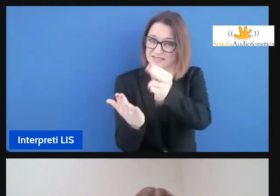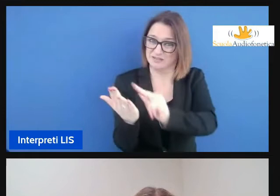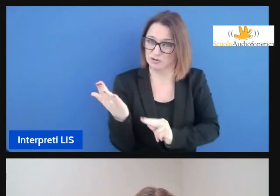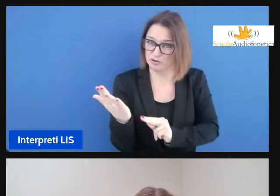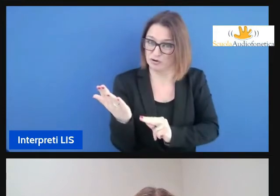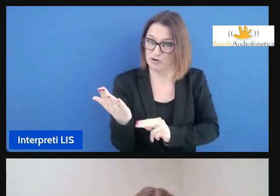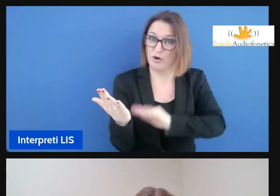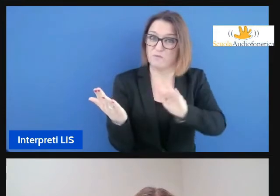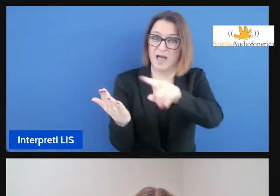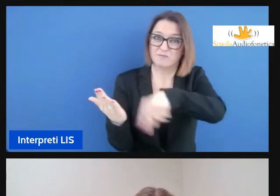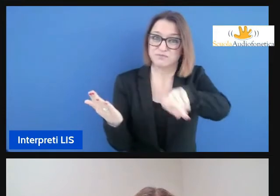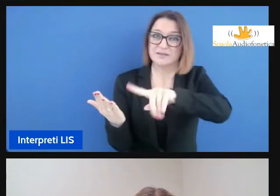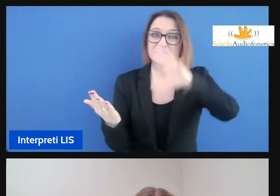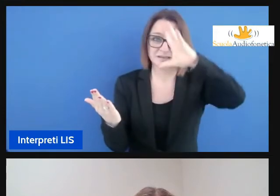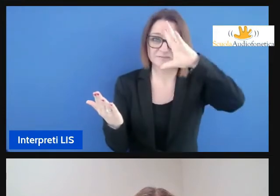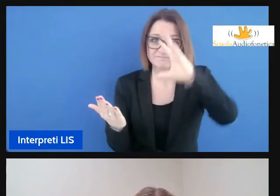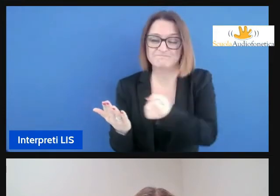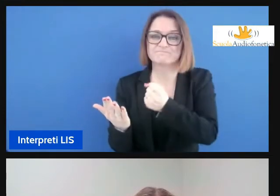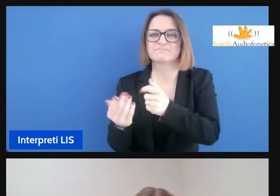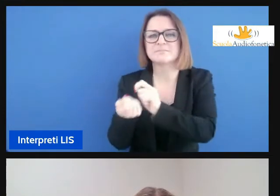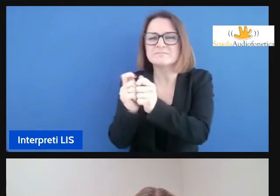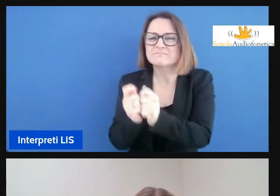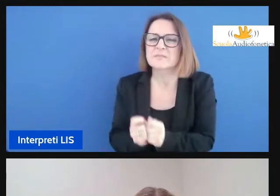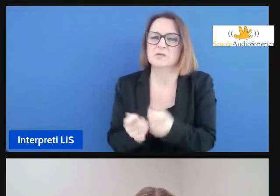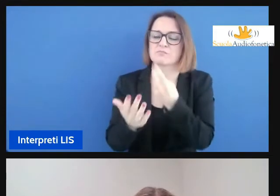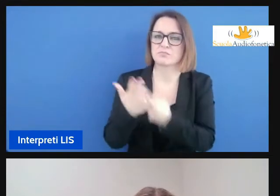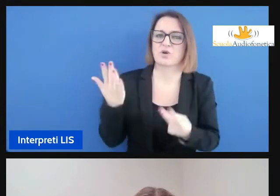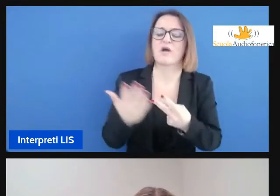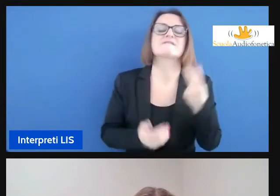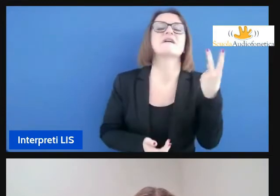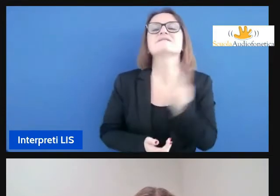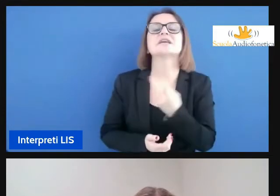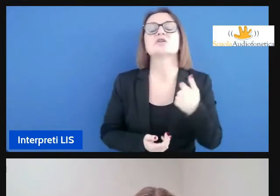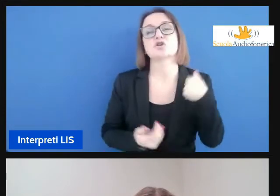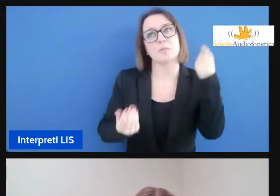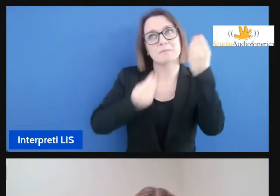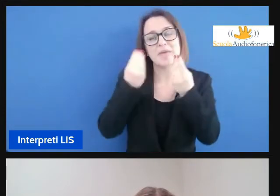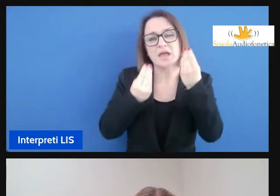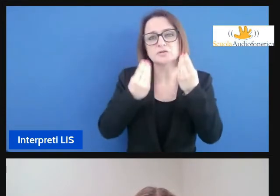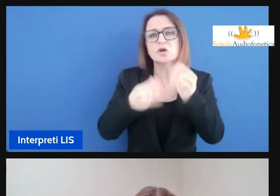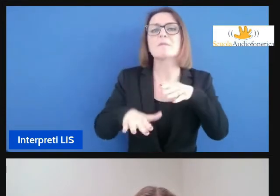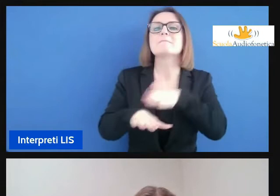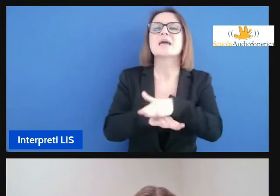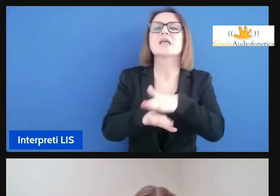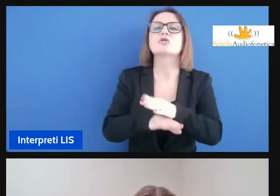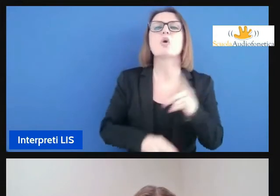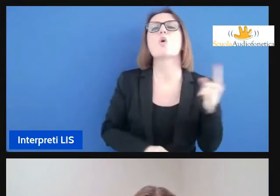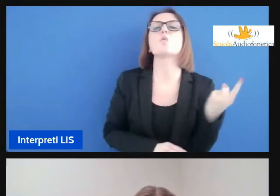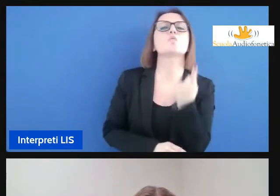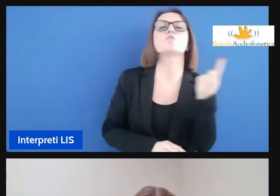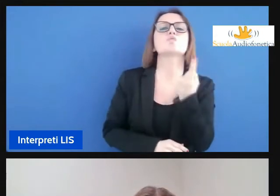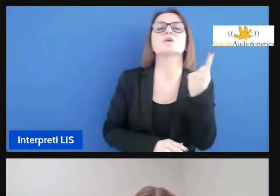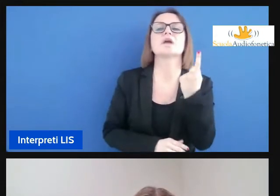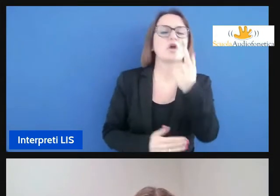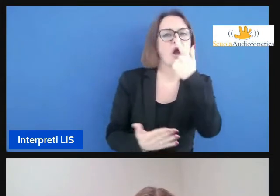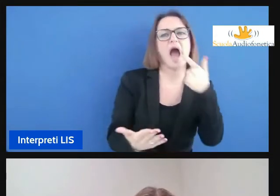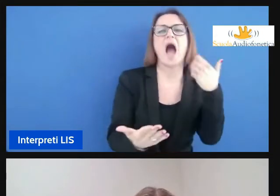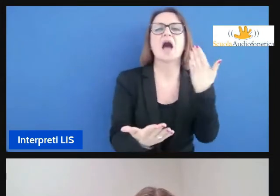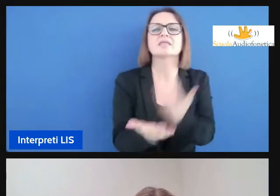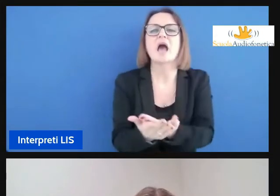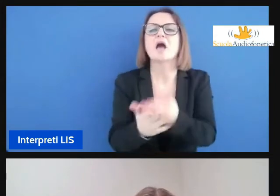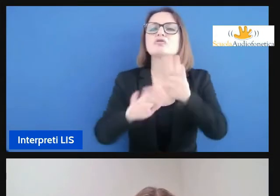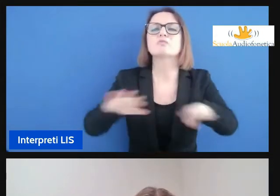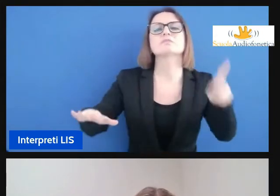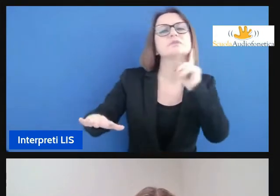ovvio che non esiste un manuale secondo me adattabile al qualsiasi bambino sordo